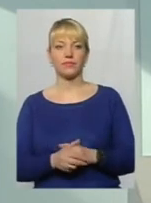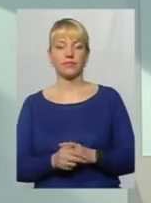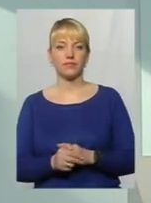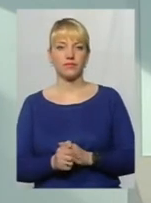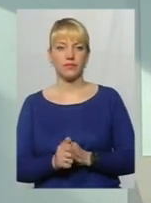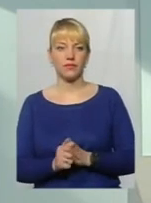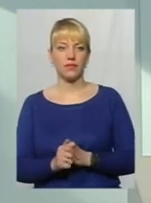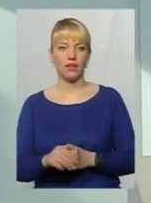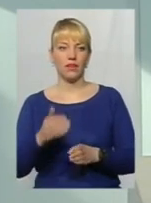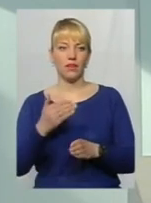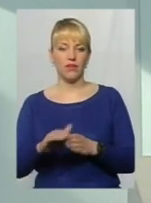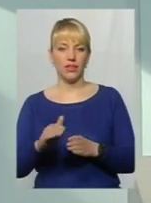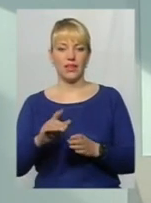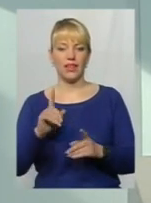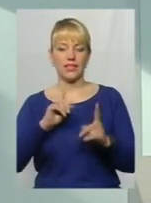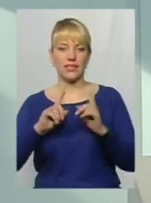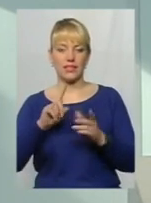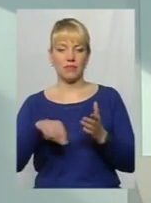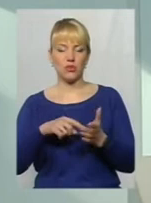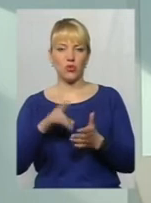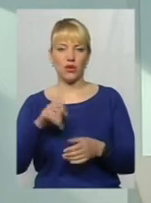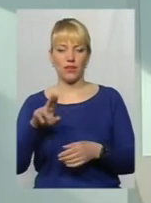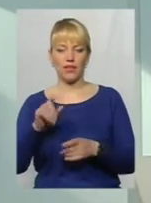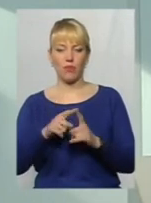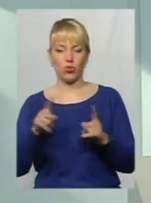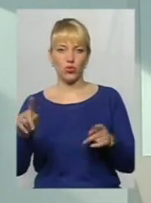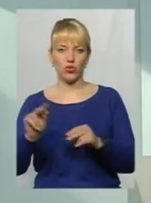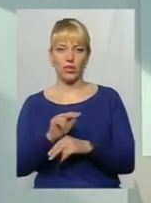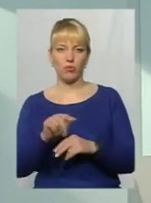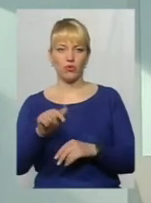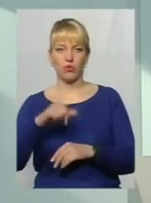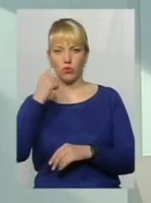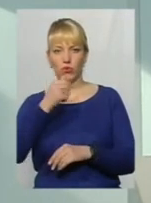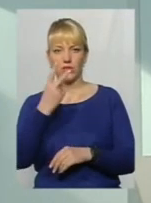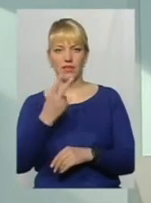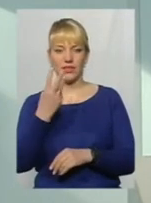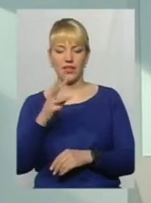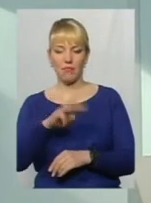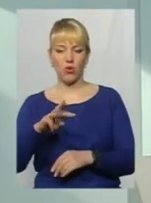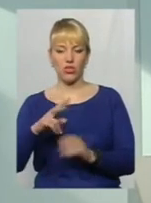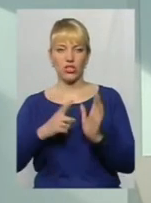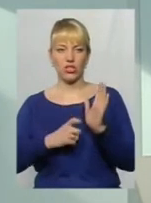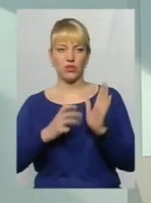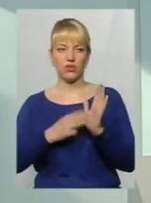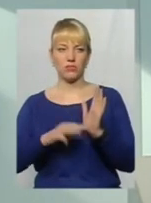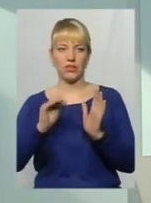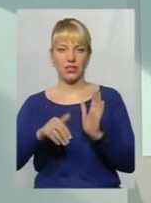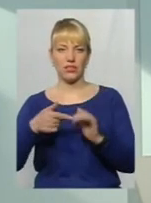виділа сесія міської ради на поточний ремонт в цьому році 23 мільйона 660 тисяч гривень.